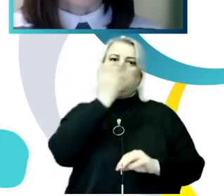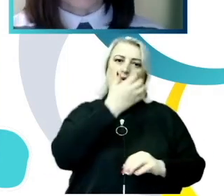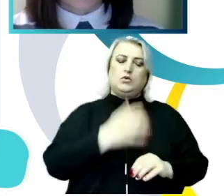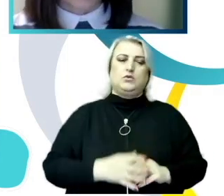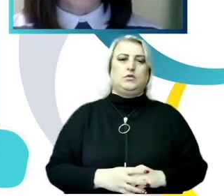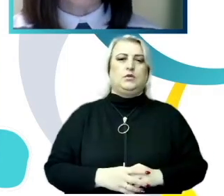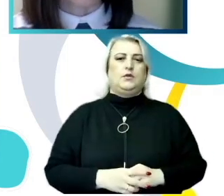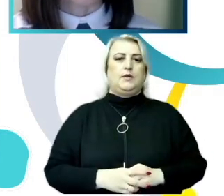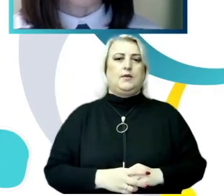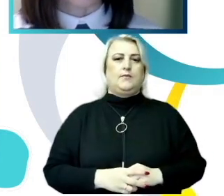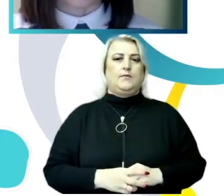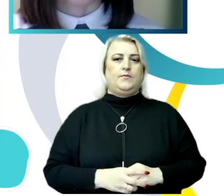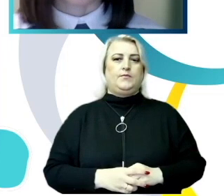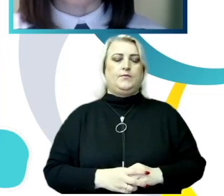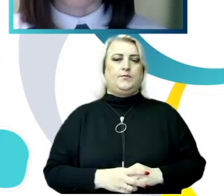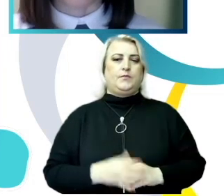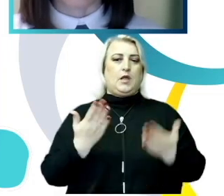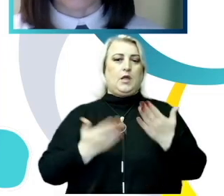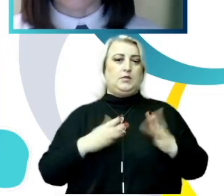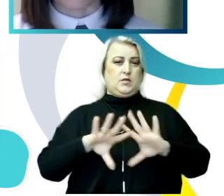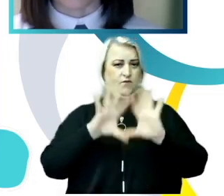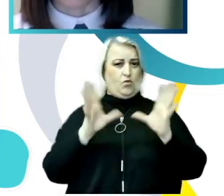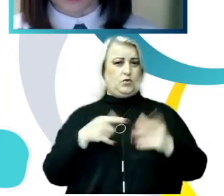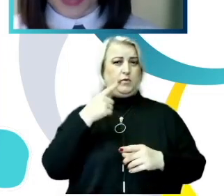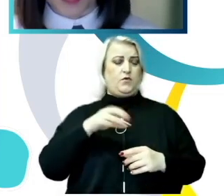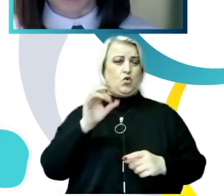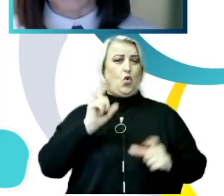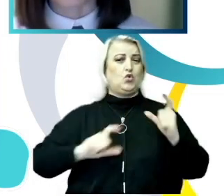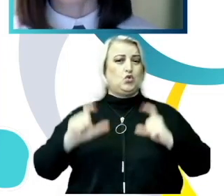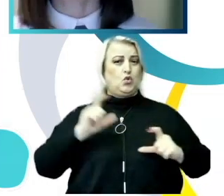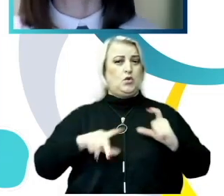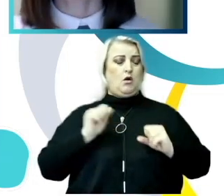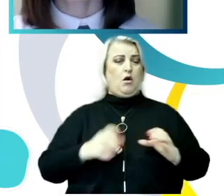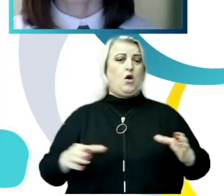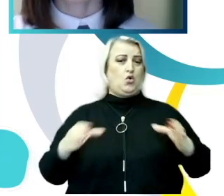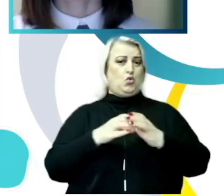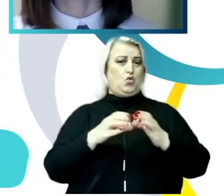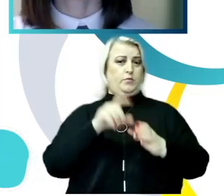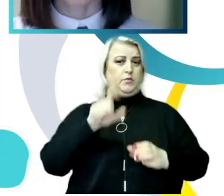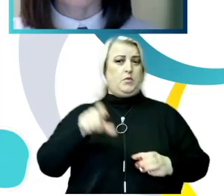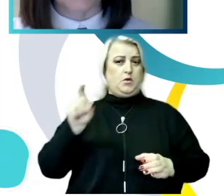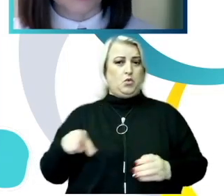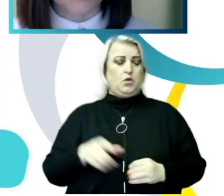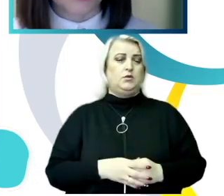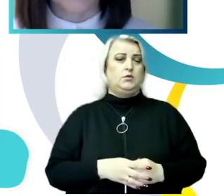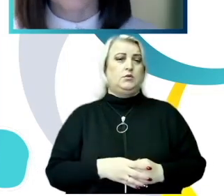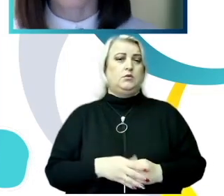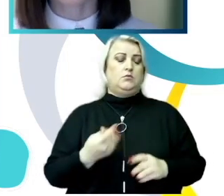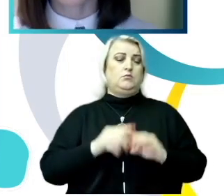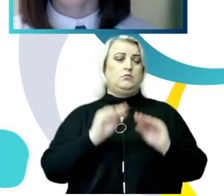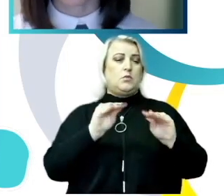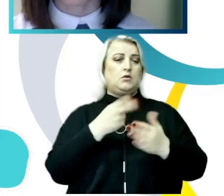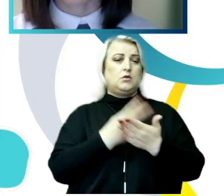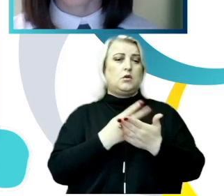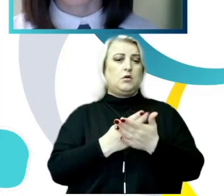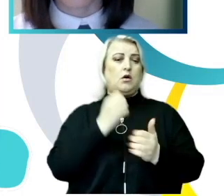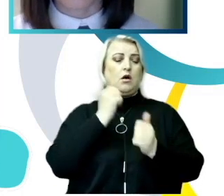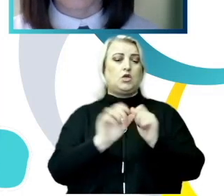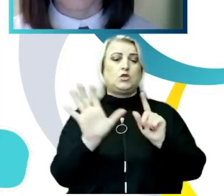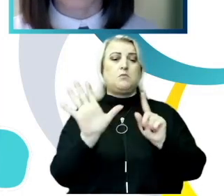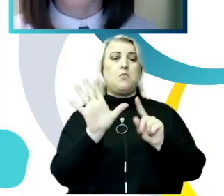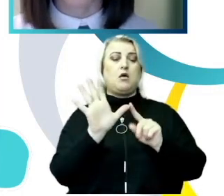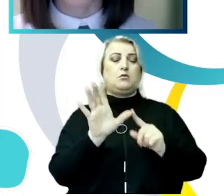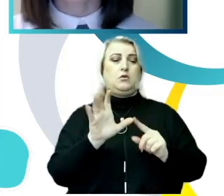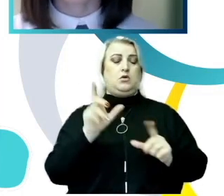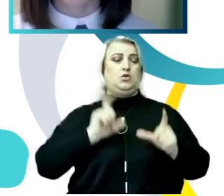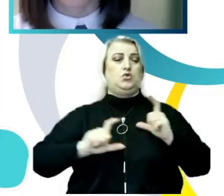Dacă să vorbim la general despre studenți ca grup de populație, atunci datele arată că fiecare al cincilea student a fost